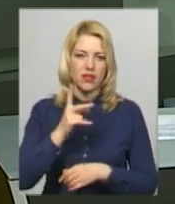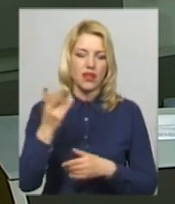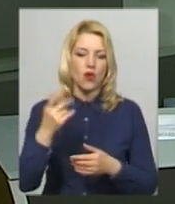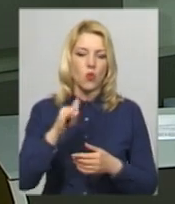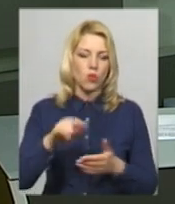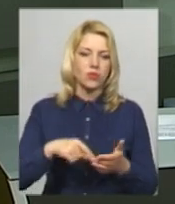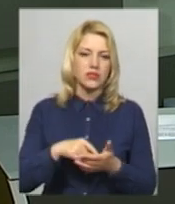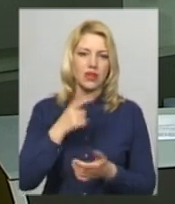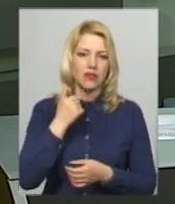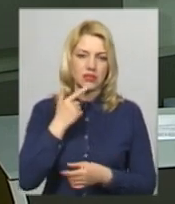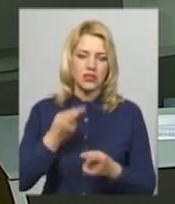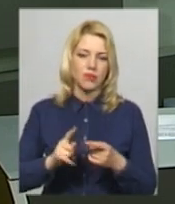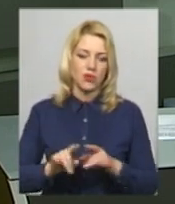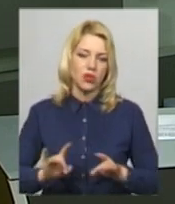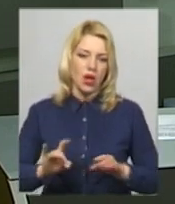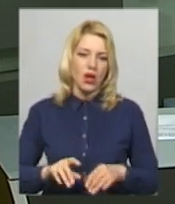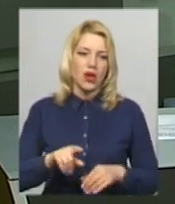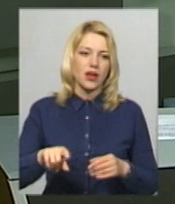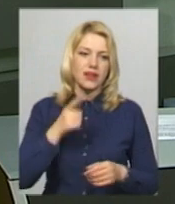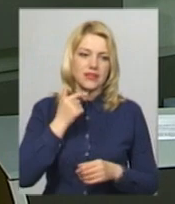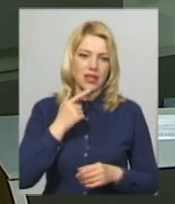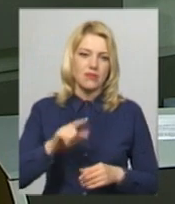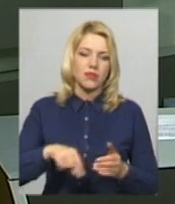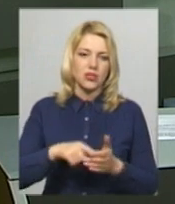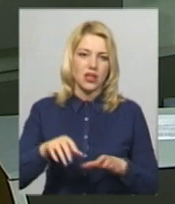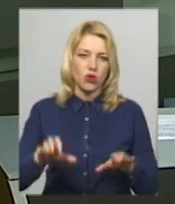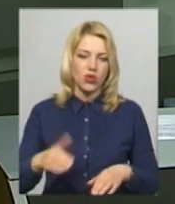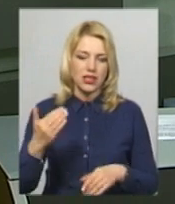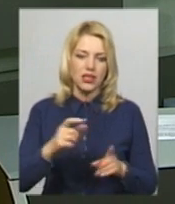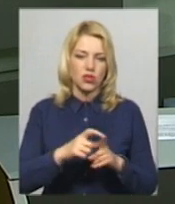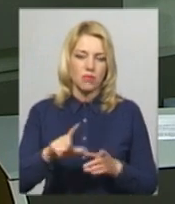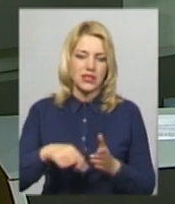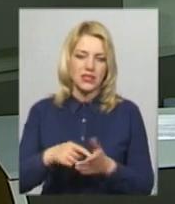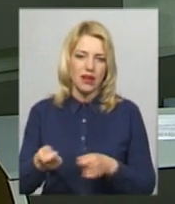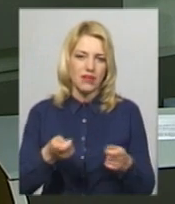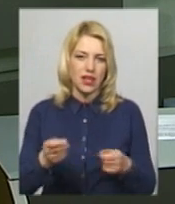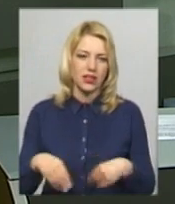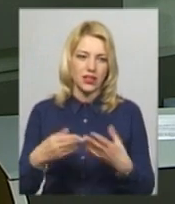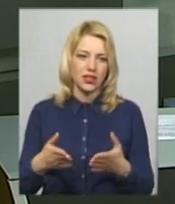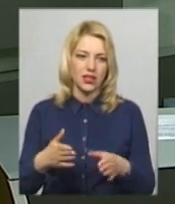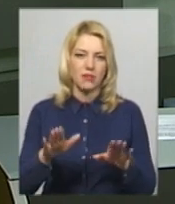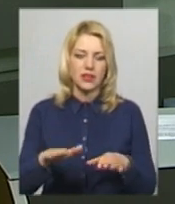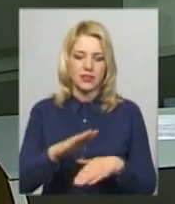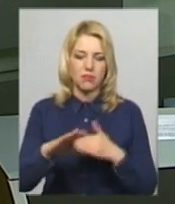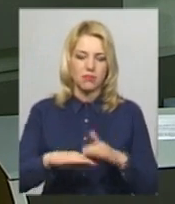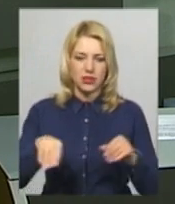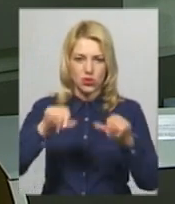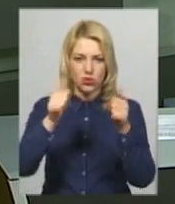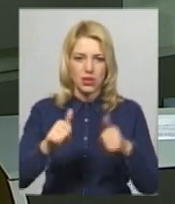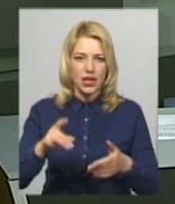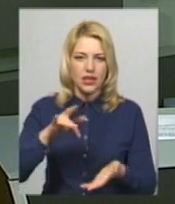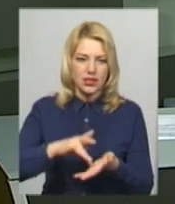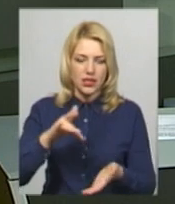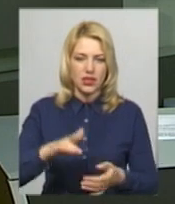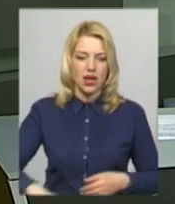розповіла Красилівський міський голова Ніла Островська. За її словами, міська влада надала місце під скульптуру на центральній площі